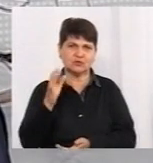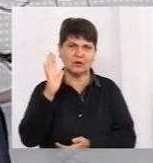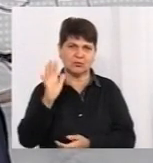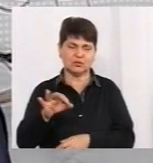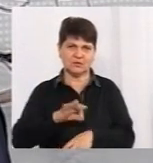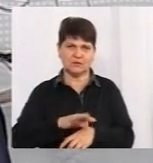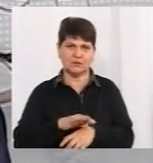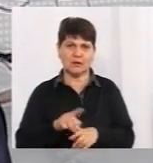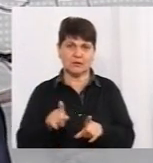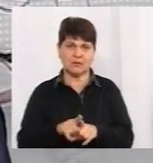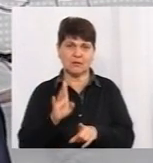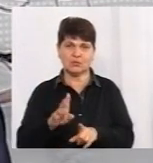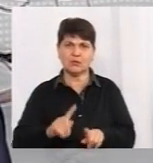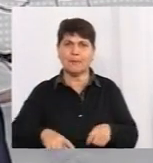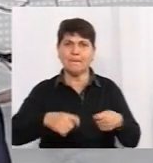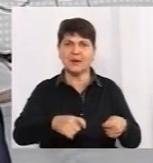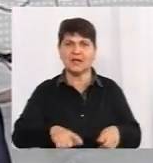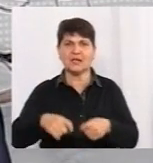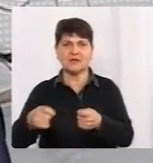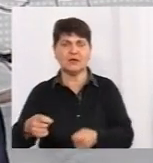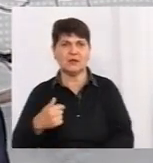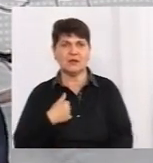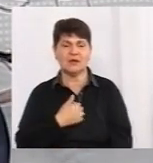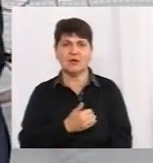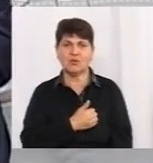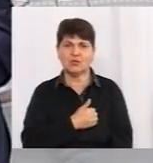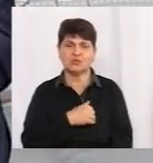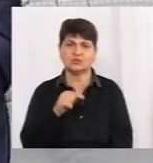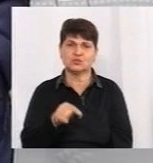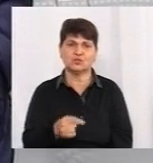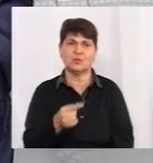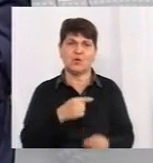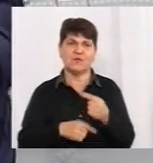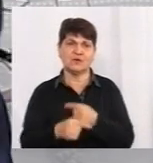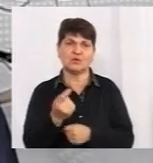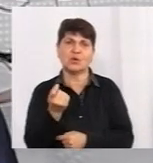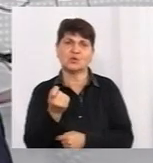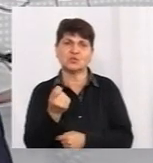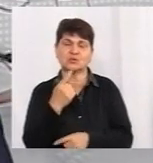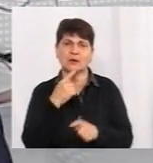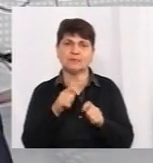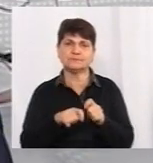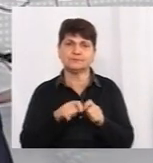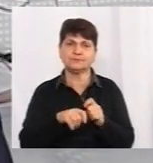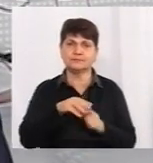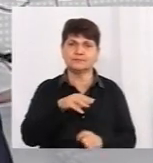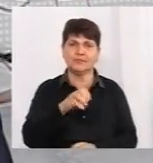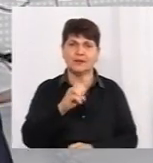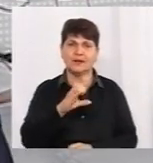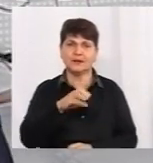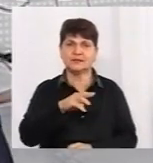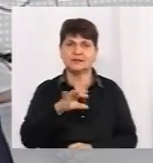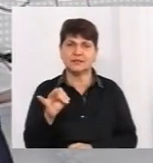передаватися. І тут я хочу повернутися трошки назад про тести сказати, що також